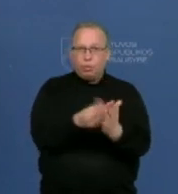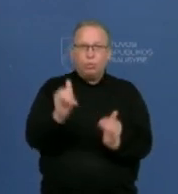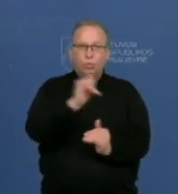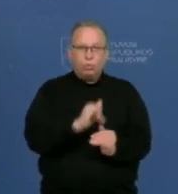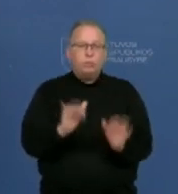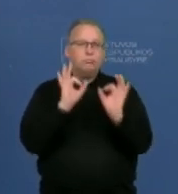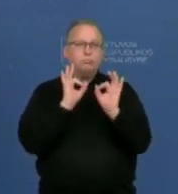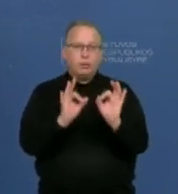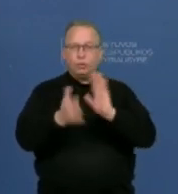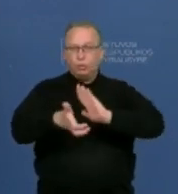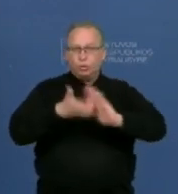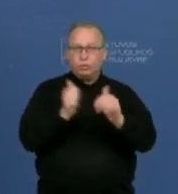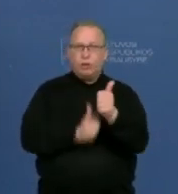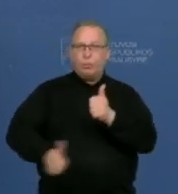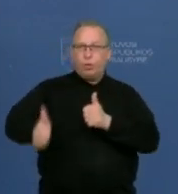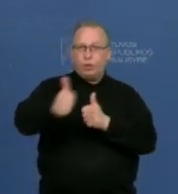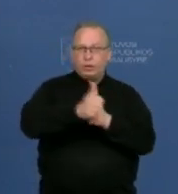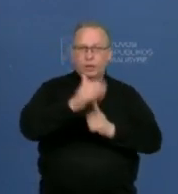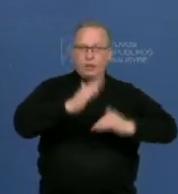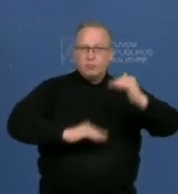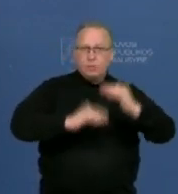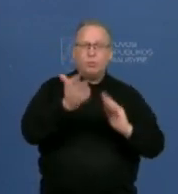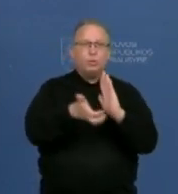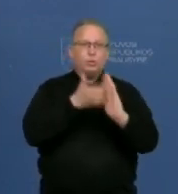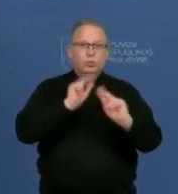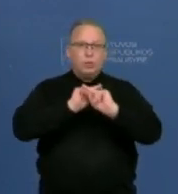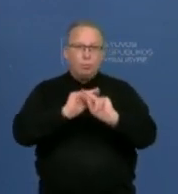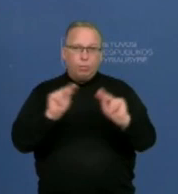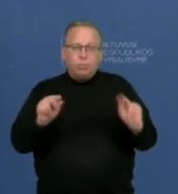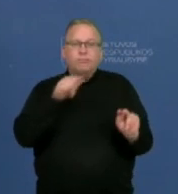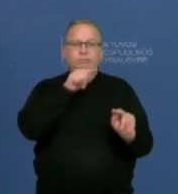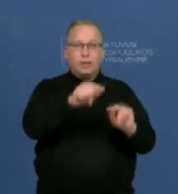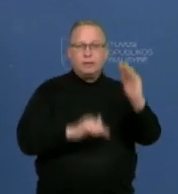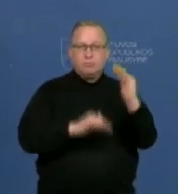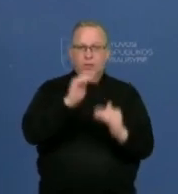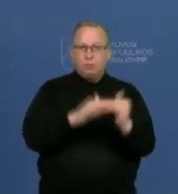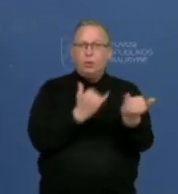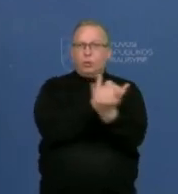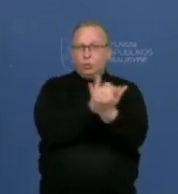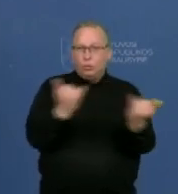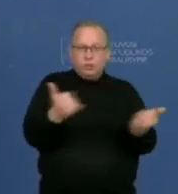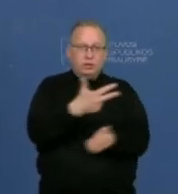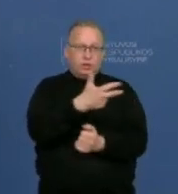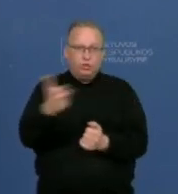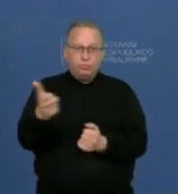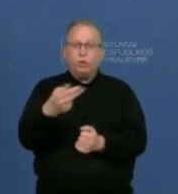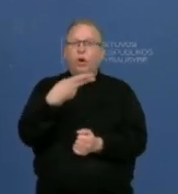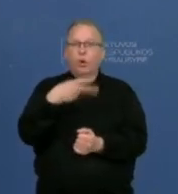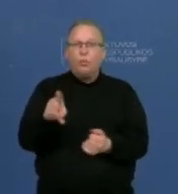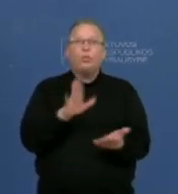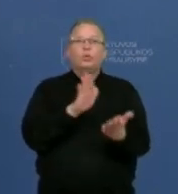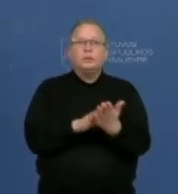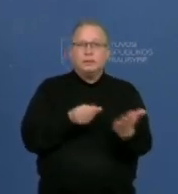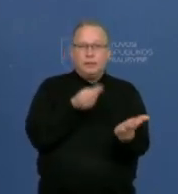trūksta mokytojų, tai pagal prioritetinį sąrašą, kur didžiausias trūkumas, tuose specializacijose ir būtų skiriama 300 eurų stipendija.